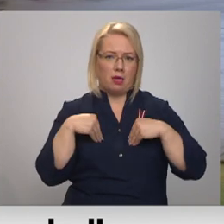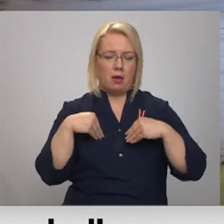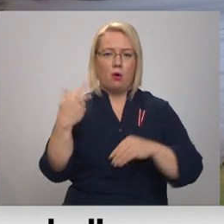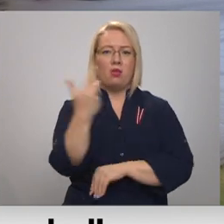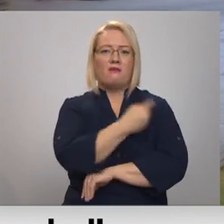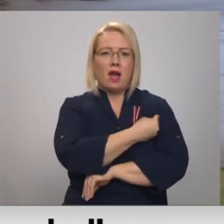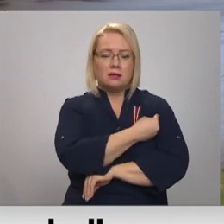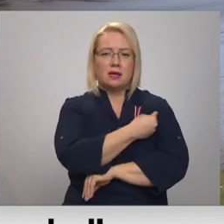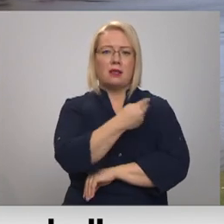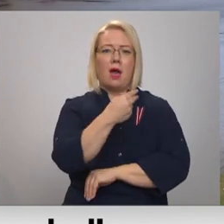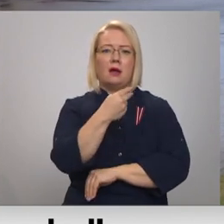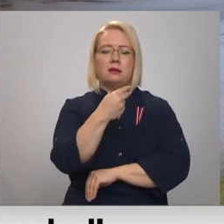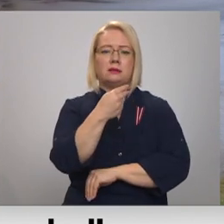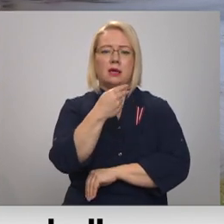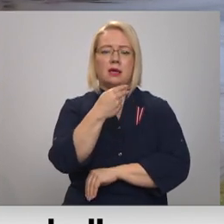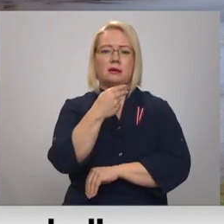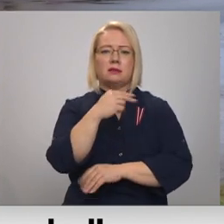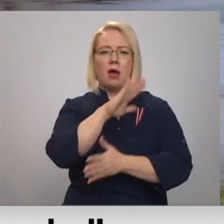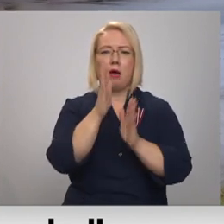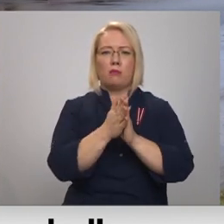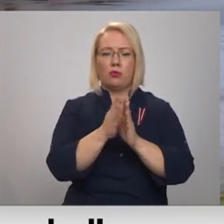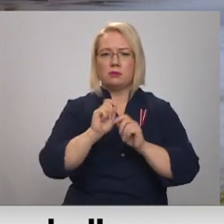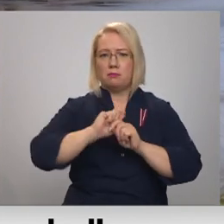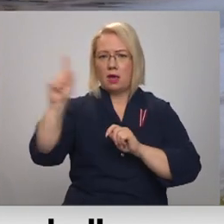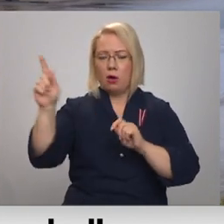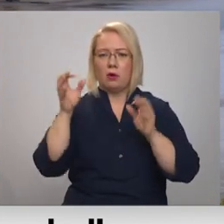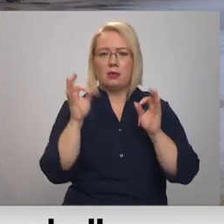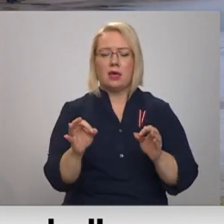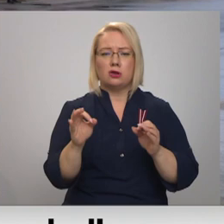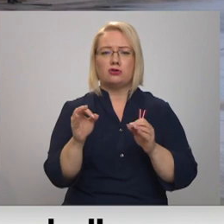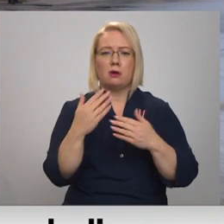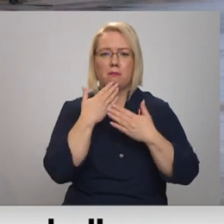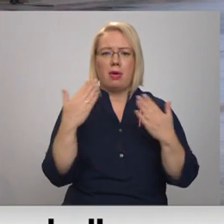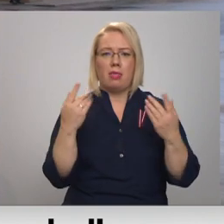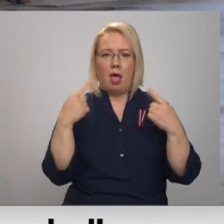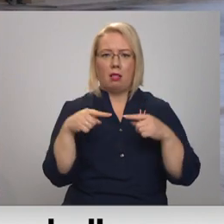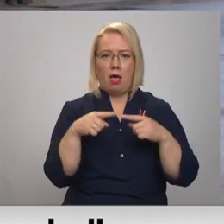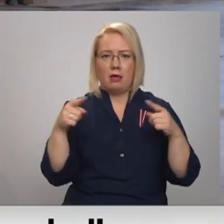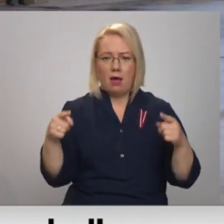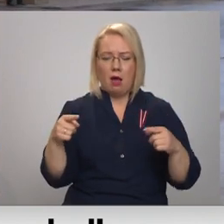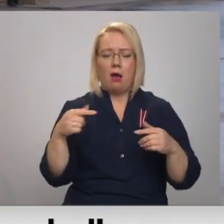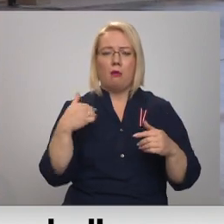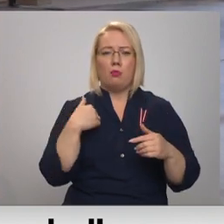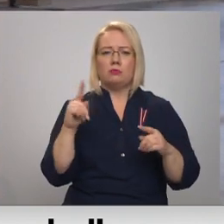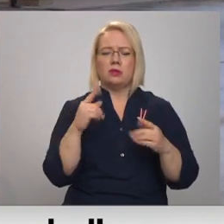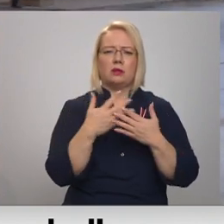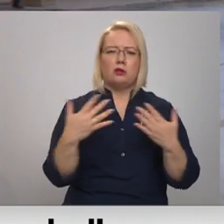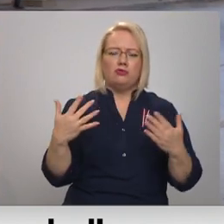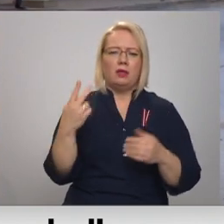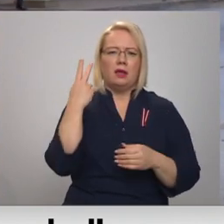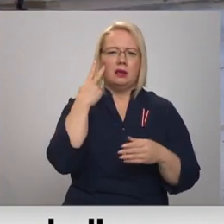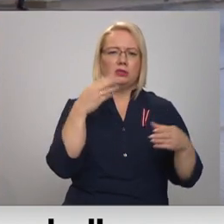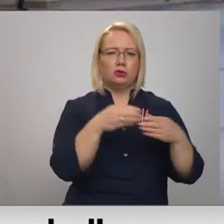Vakcinācijas aptvēra pieaugu arī tieši beidzamā laikā. Šeit mums ir dažādas riska